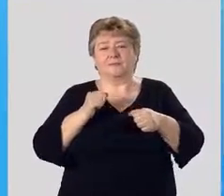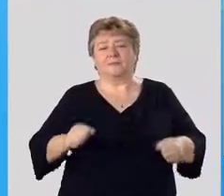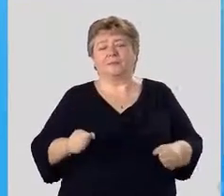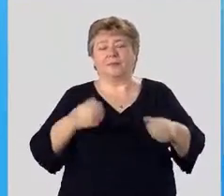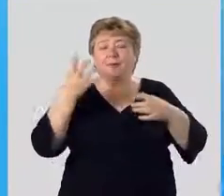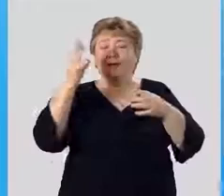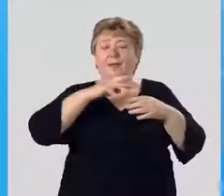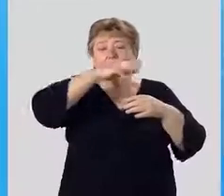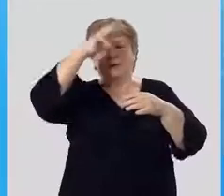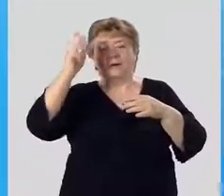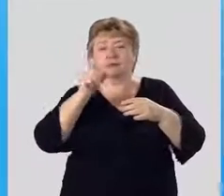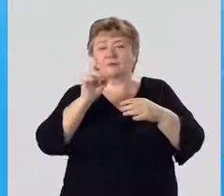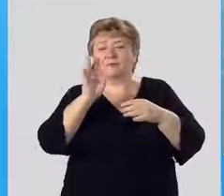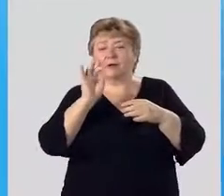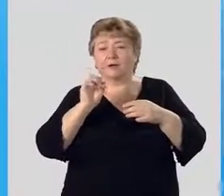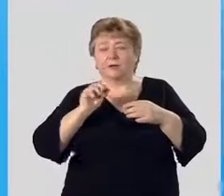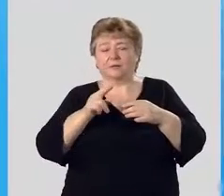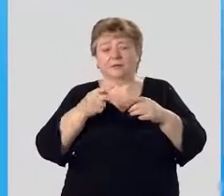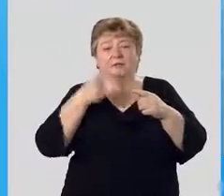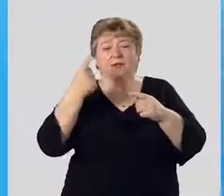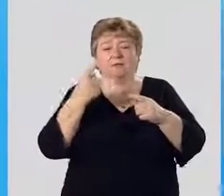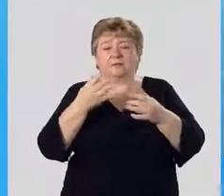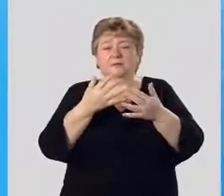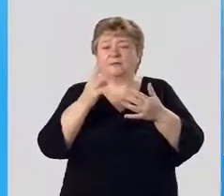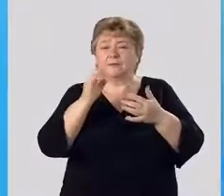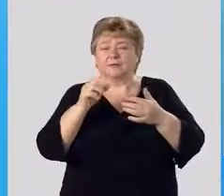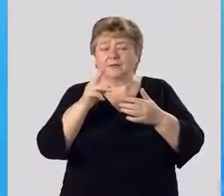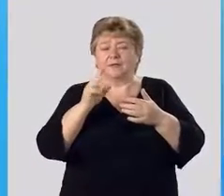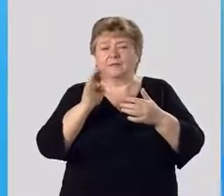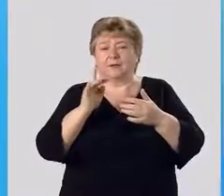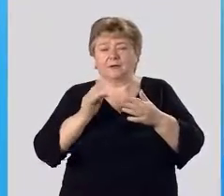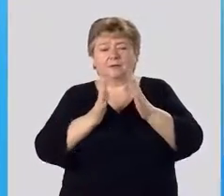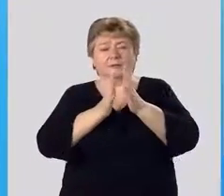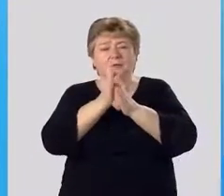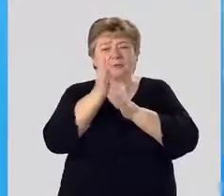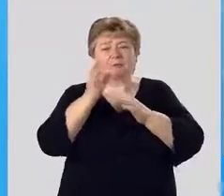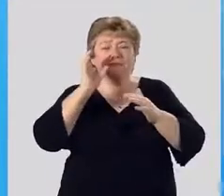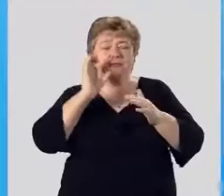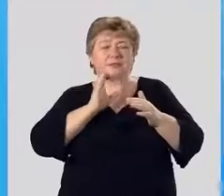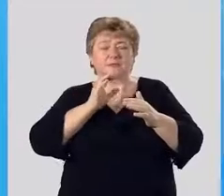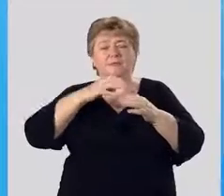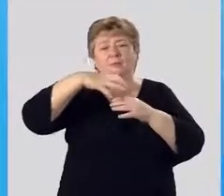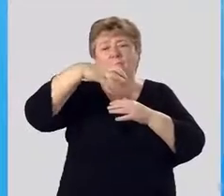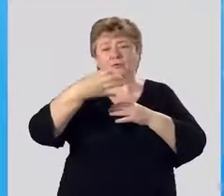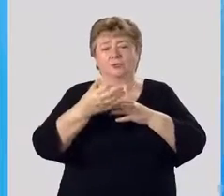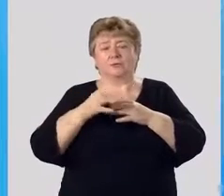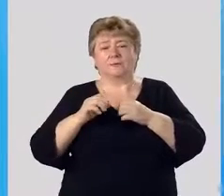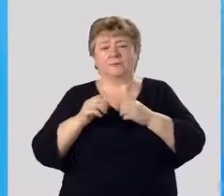Радужный эвкалипт. Единственный вид эвкалипта в диком виде, произрастающий в северном полушарии.